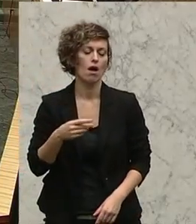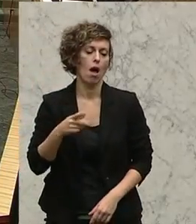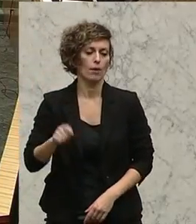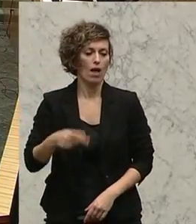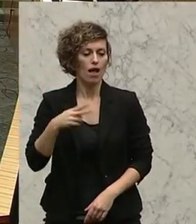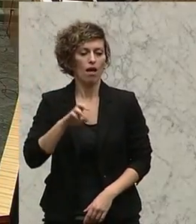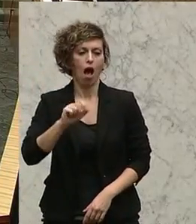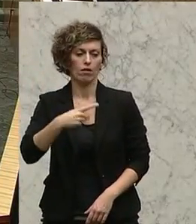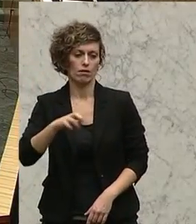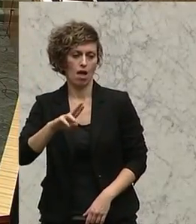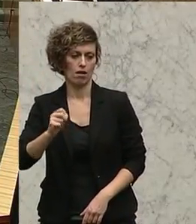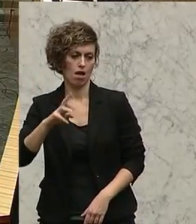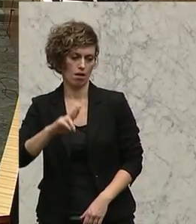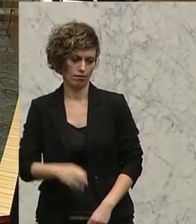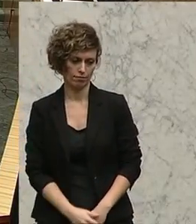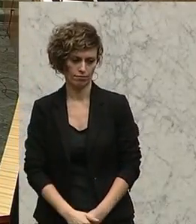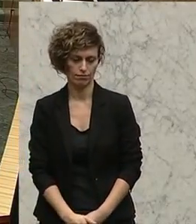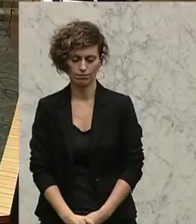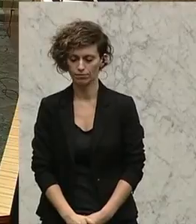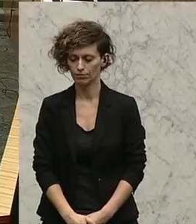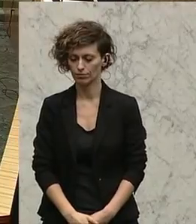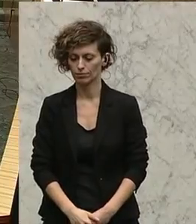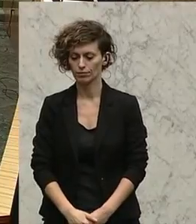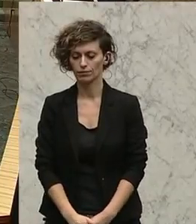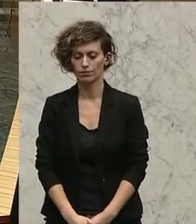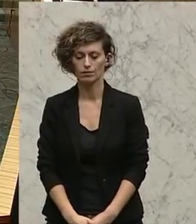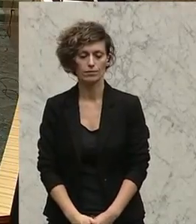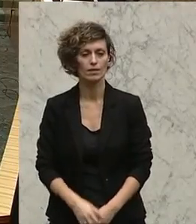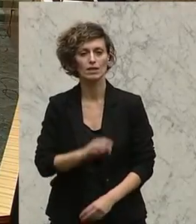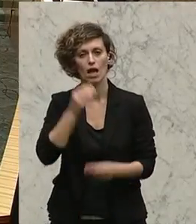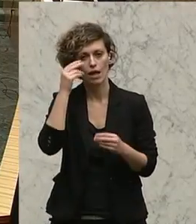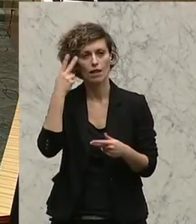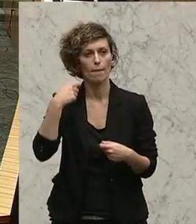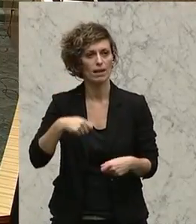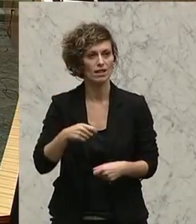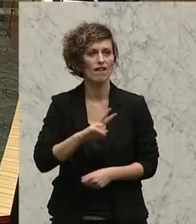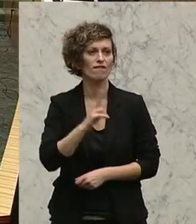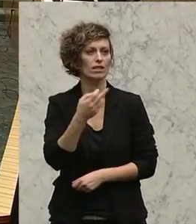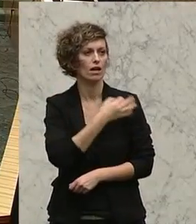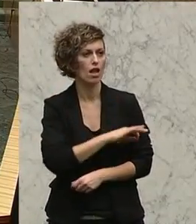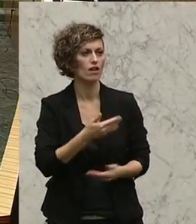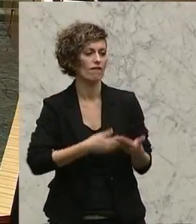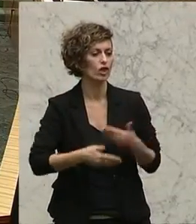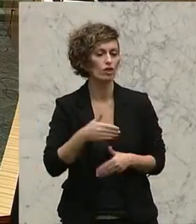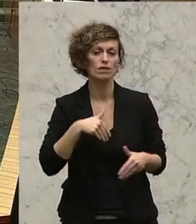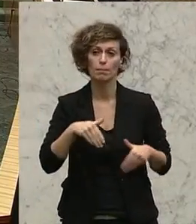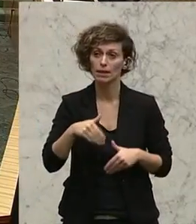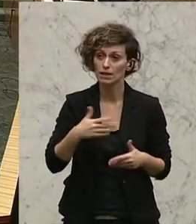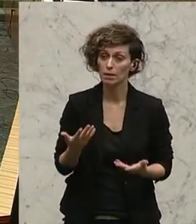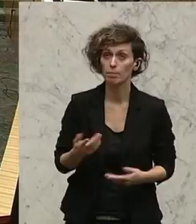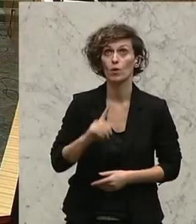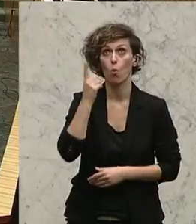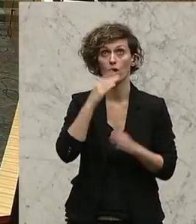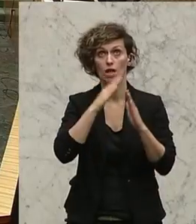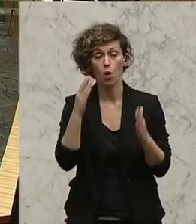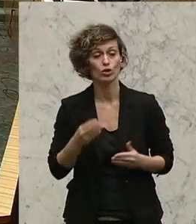Erwin Angerer ist seit 13 Jahren freiheitlicher Bürgermeister von Mühldorf in Kärnten. Das liegt westlich von Spital und der Trau. Dort gibt